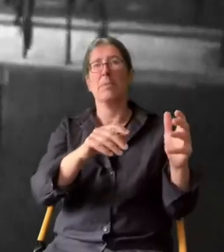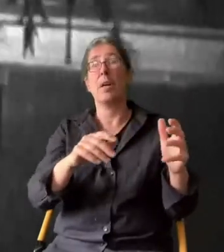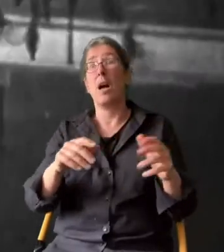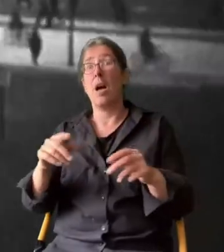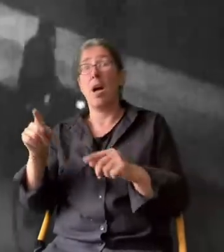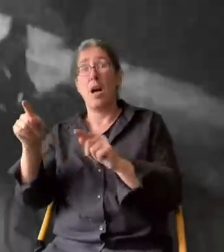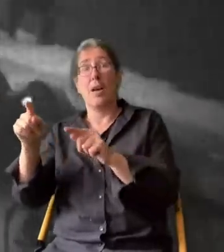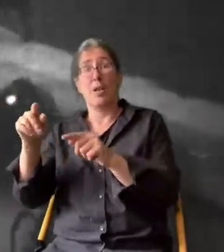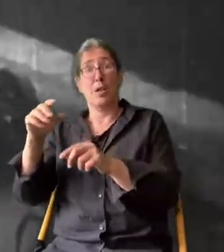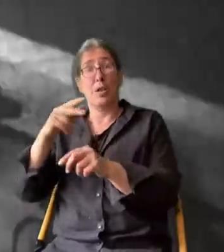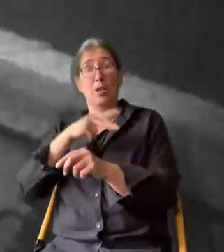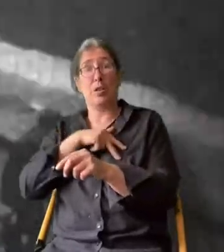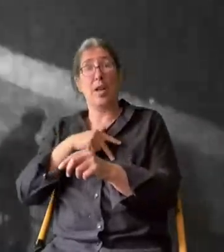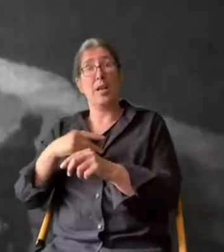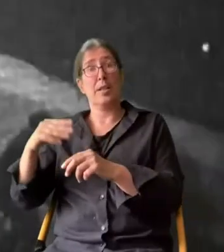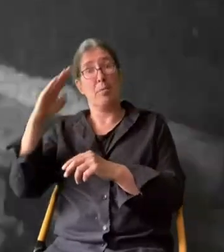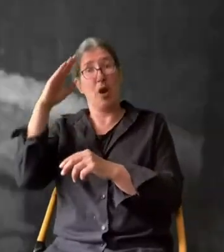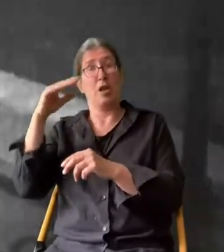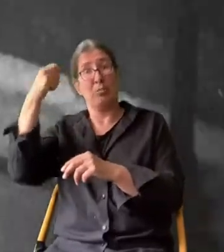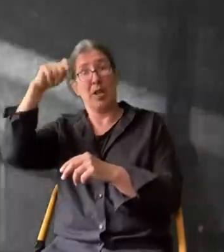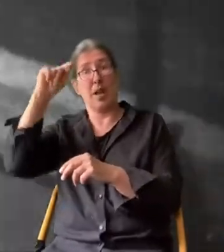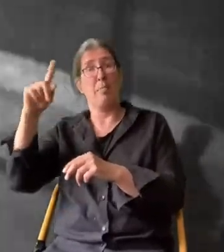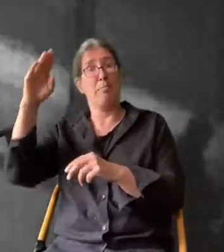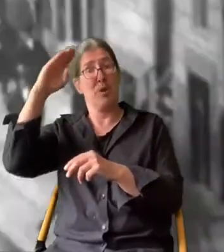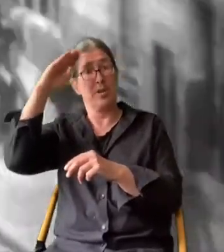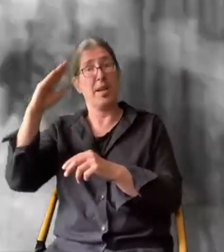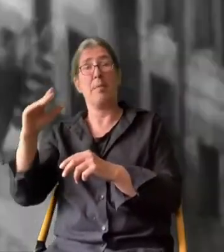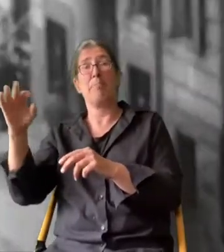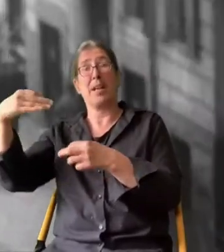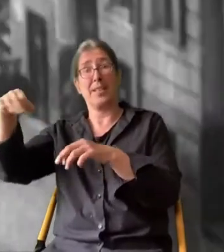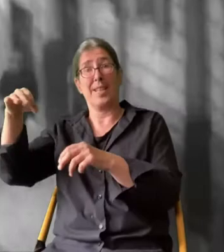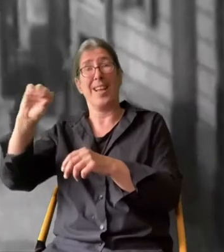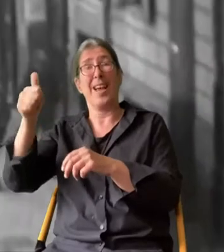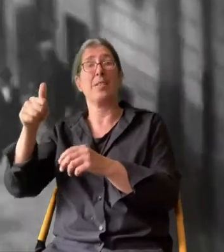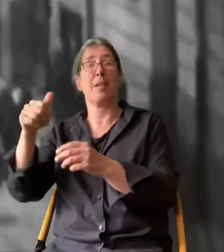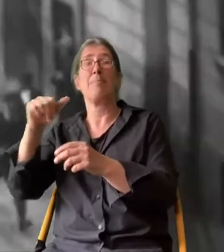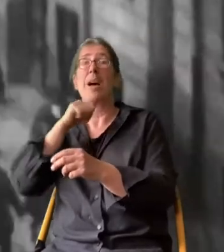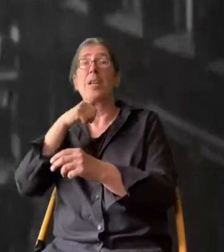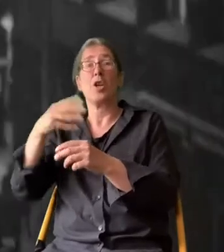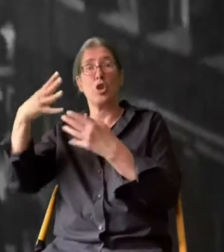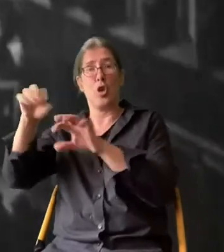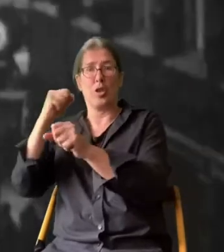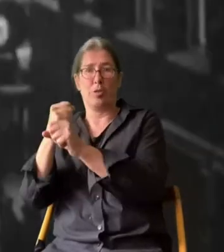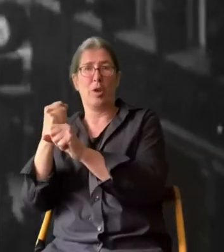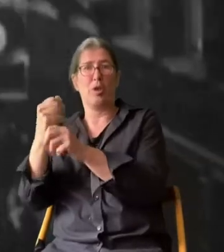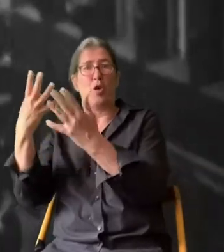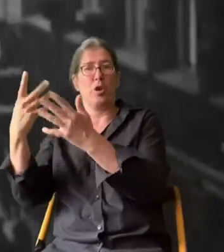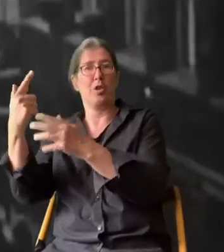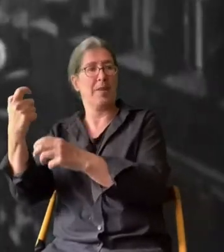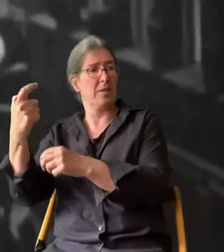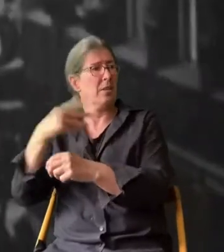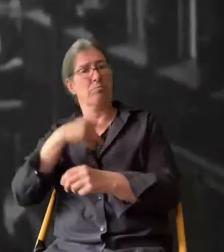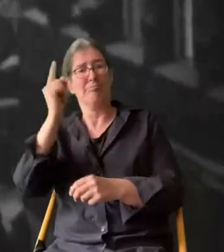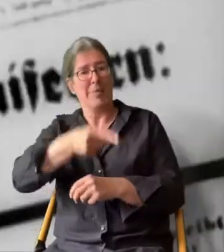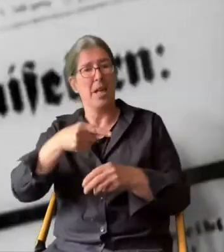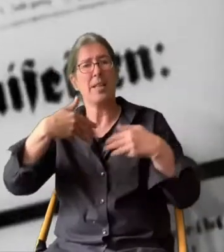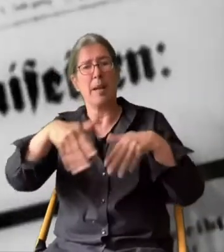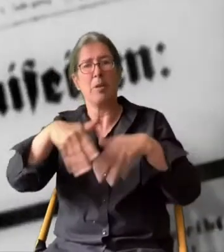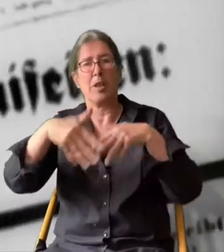Unruhen verhängt der sozialdemokratische Berliner Polizeipräsident am 1. Mai 1929 ein